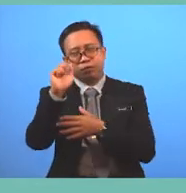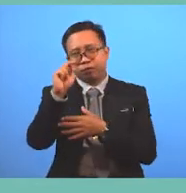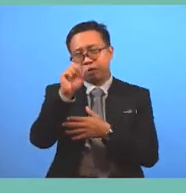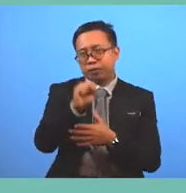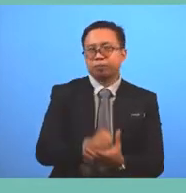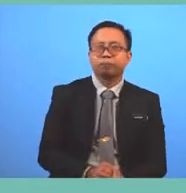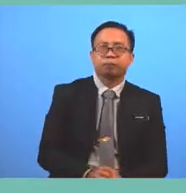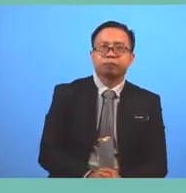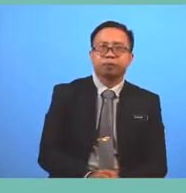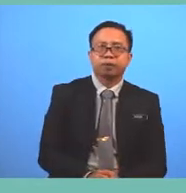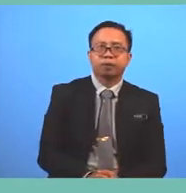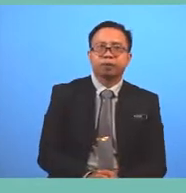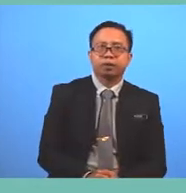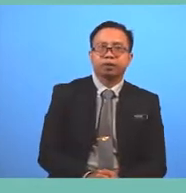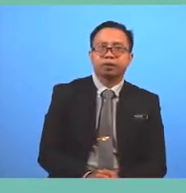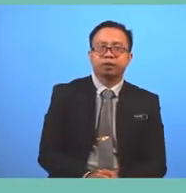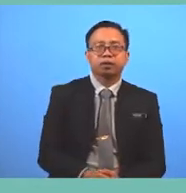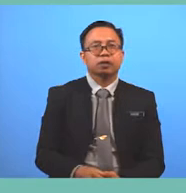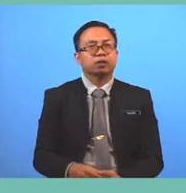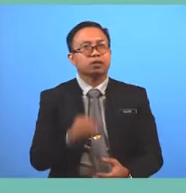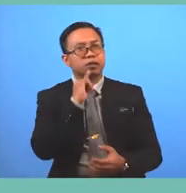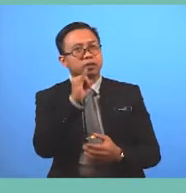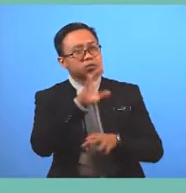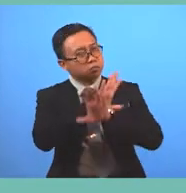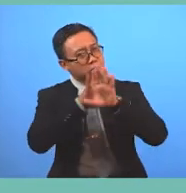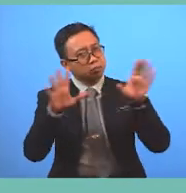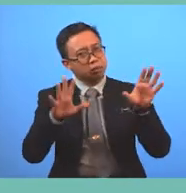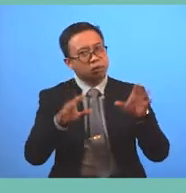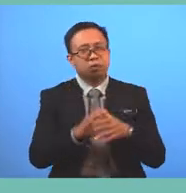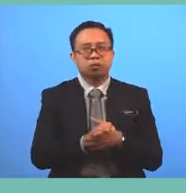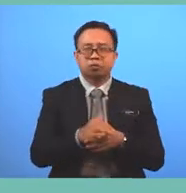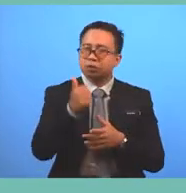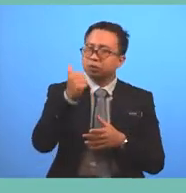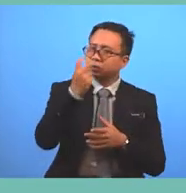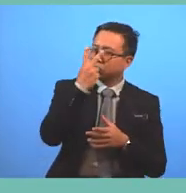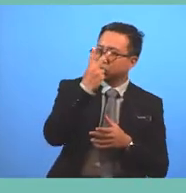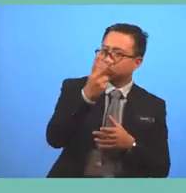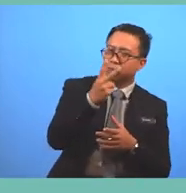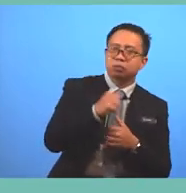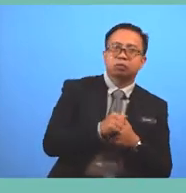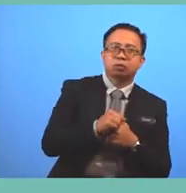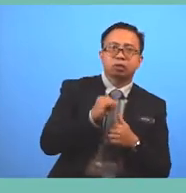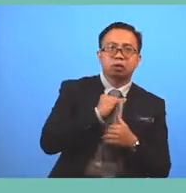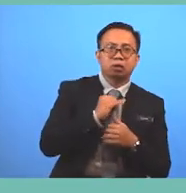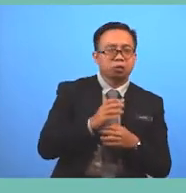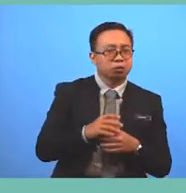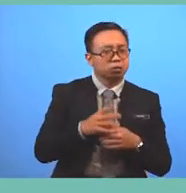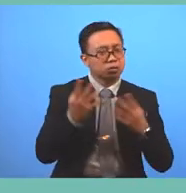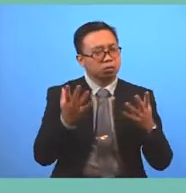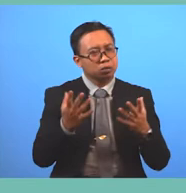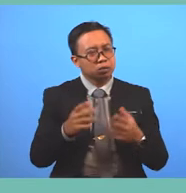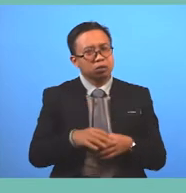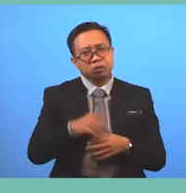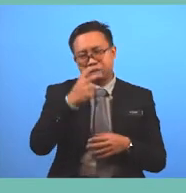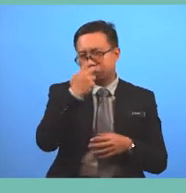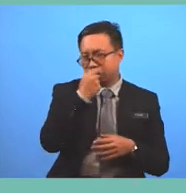It is Or it is not Worth seeing Or I was disappointed